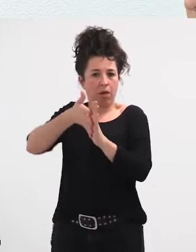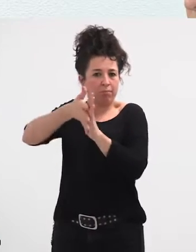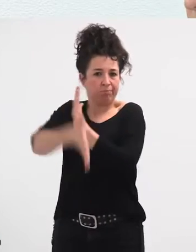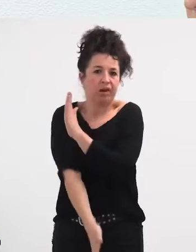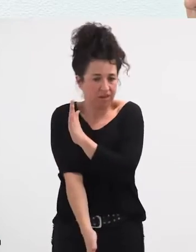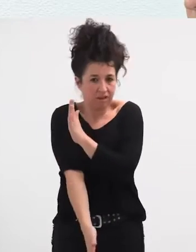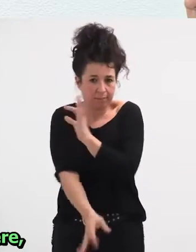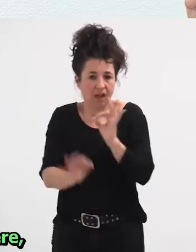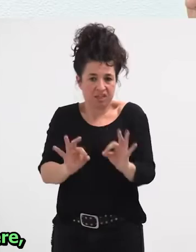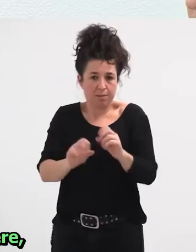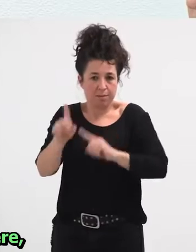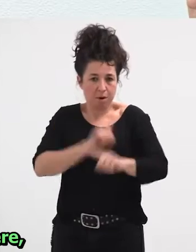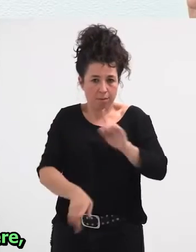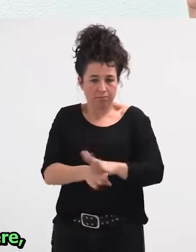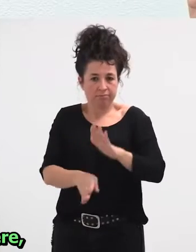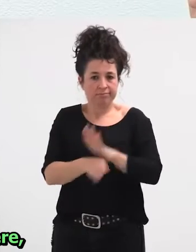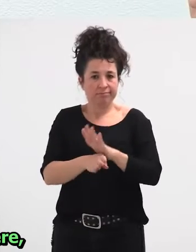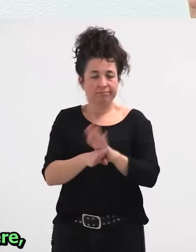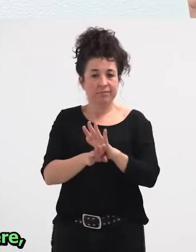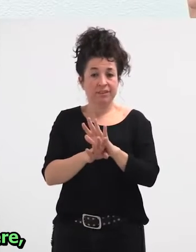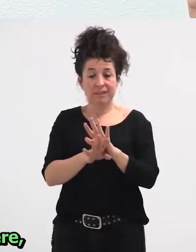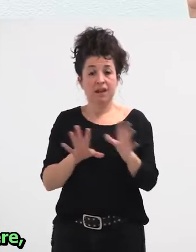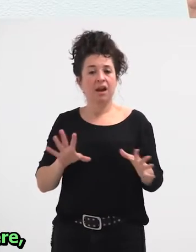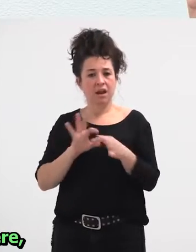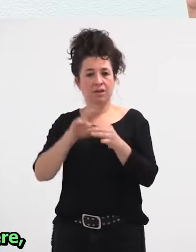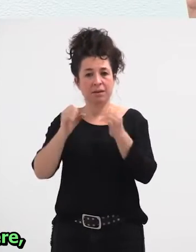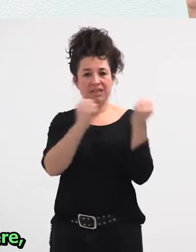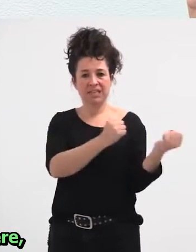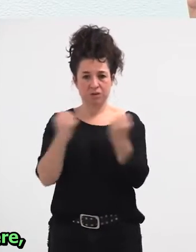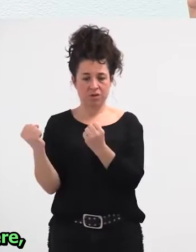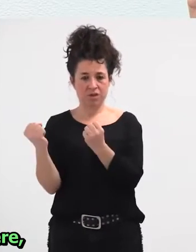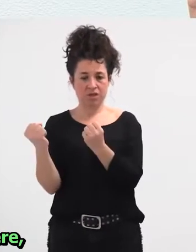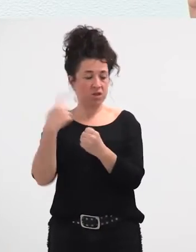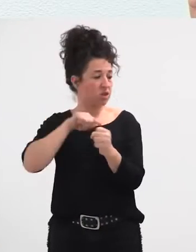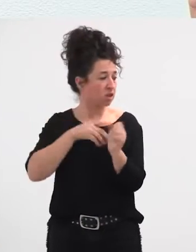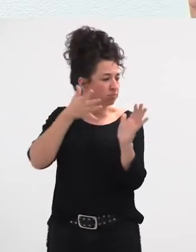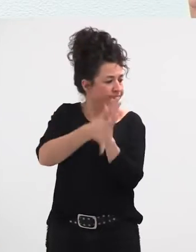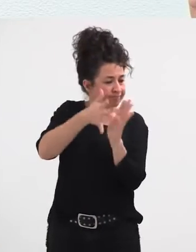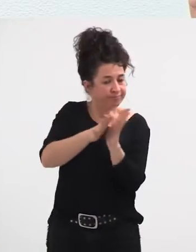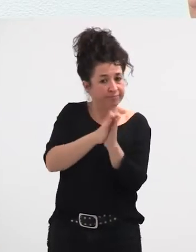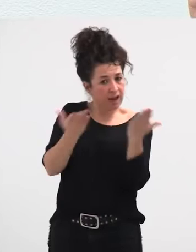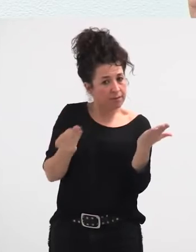nik uste diagnotuta duela, instituzioek, huk hemen deskribatu dugun, nola baita ere,